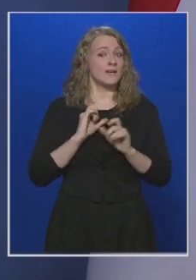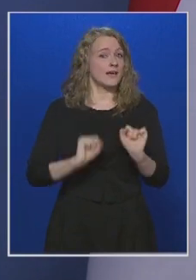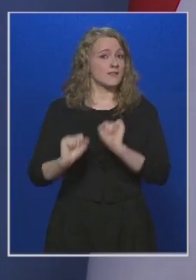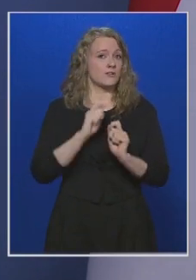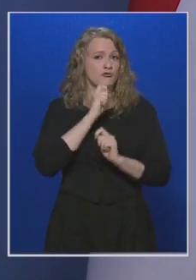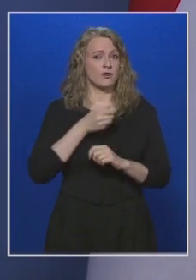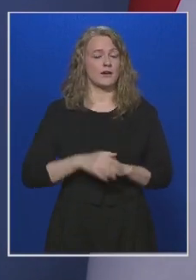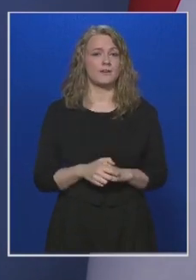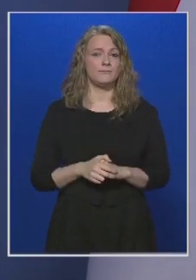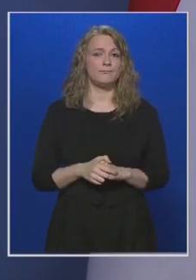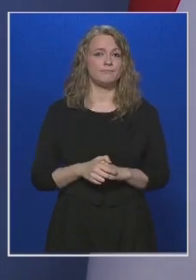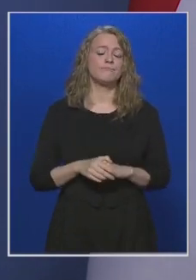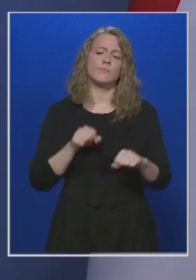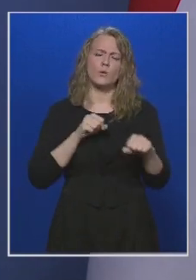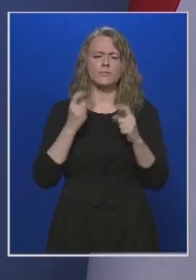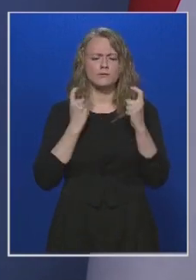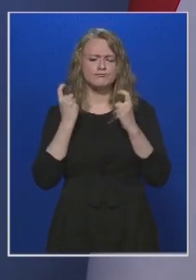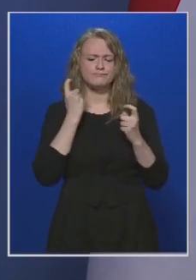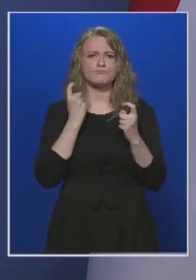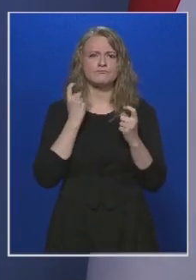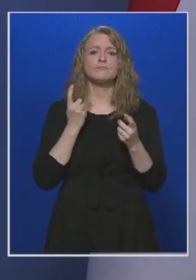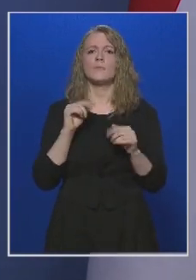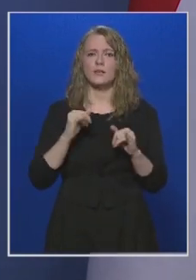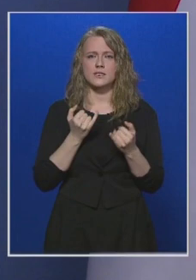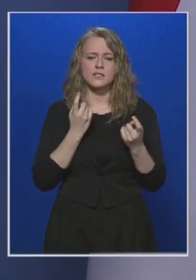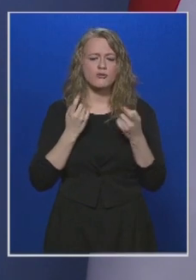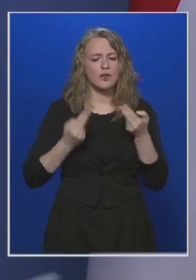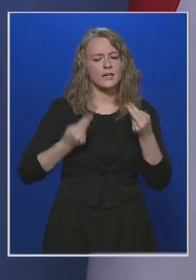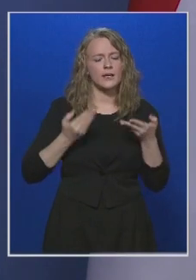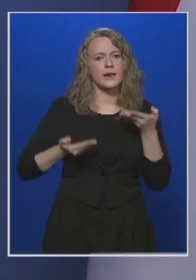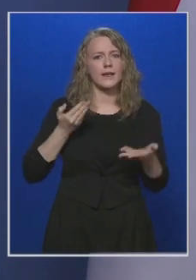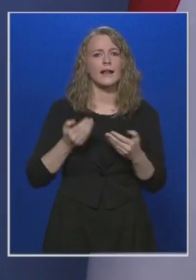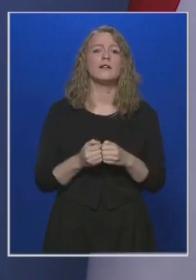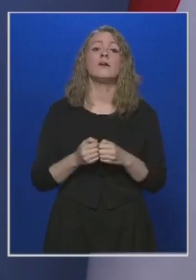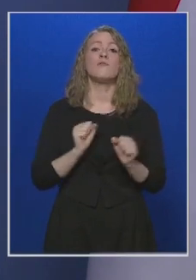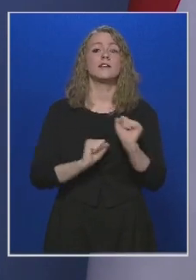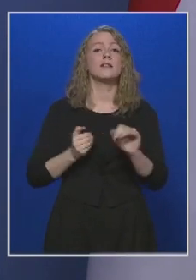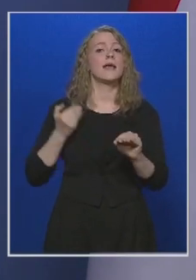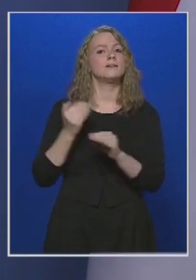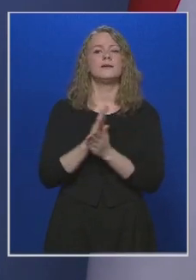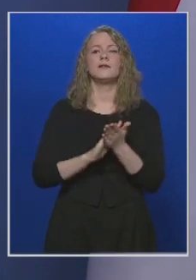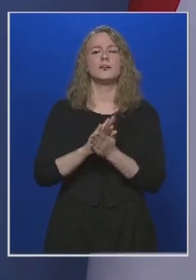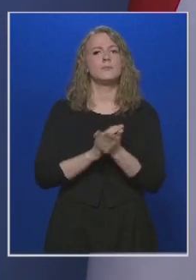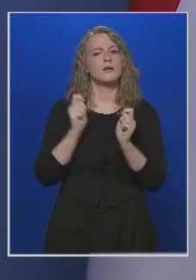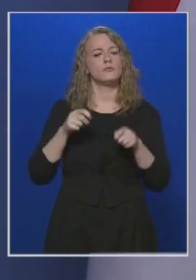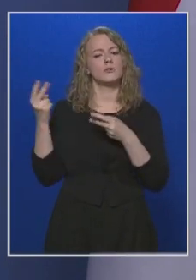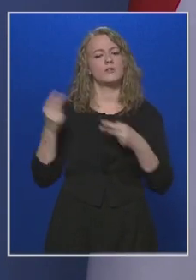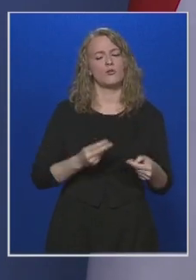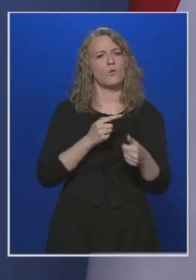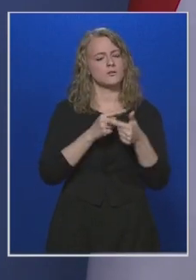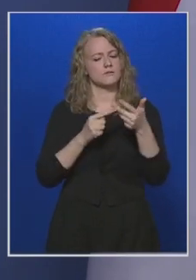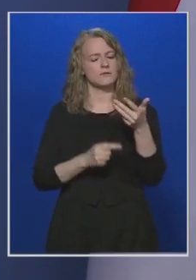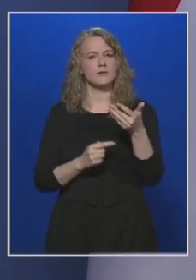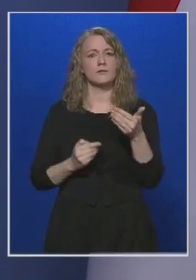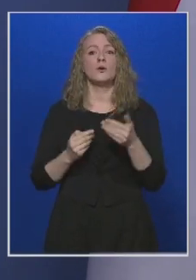A kormány értékelte azt is, hogy a védekezésben eddig milyen döntéseket hoztunk meg, és ezt követően